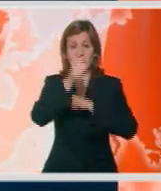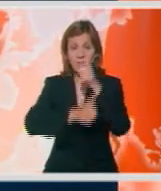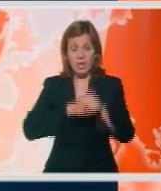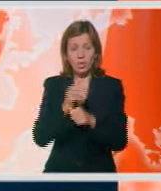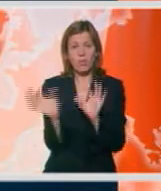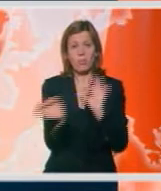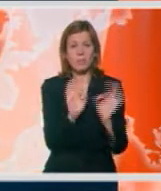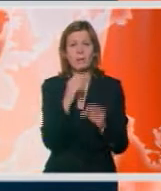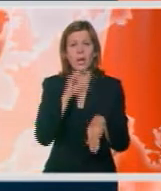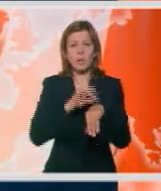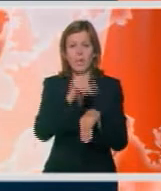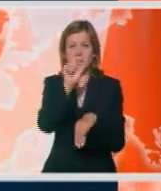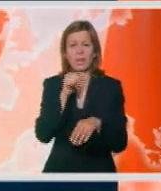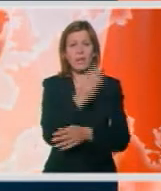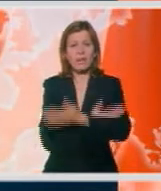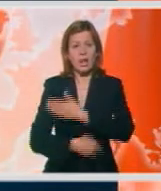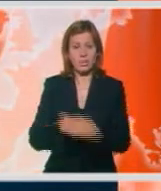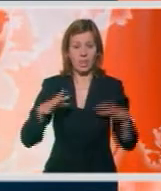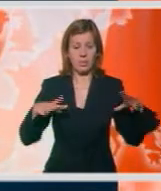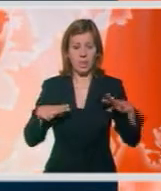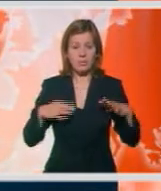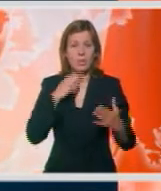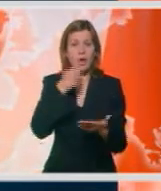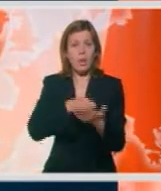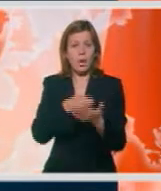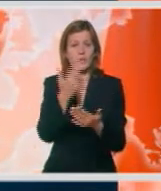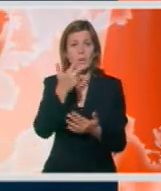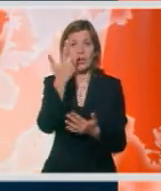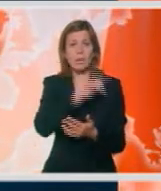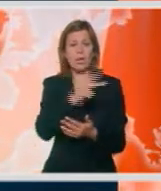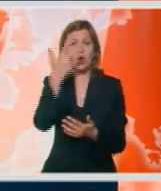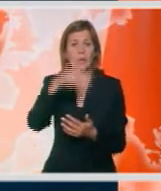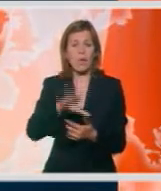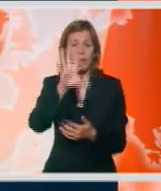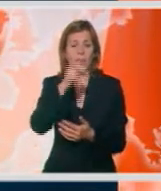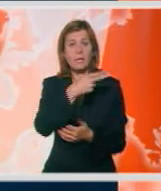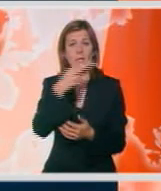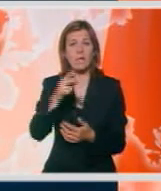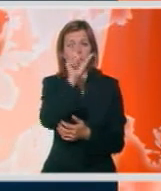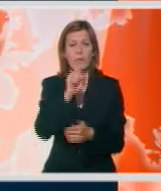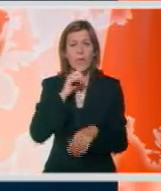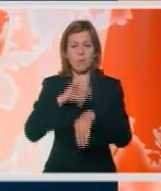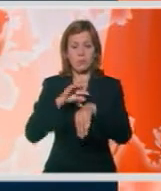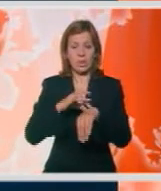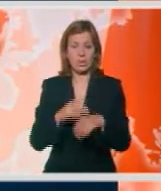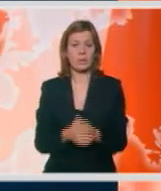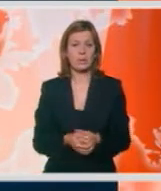obezbeđivali pacijentima Invalidske penzije, naplaćujući od 3 do 3,5 hiljade evra po pacijentu.